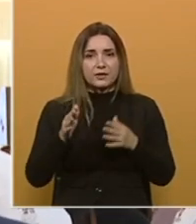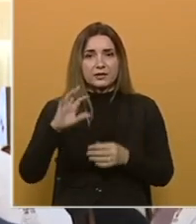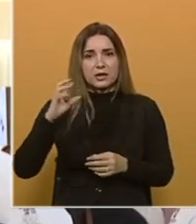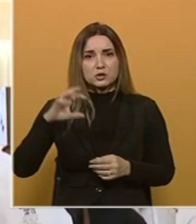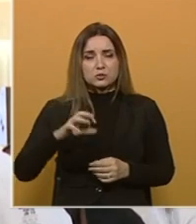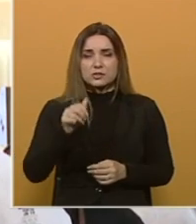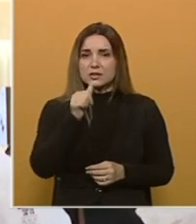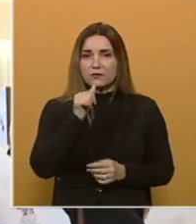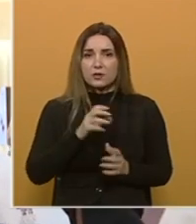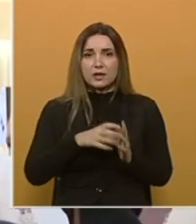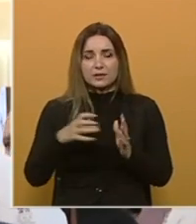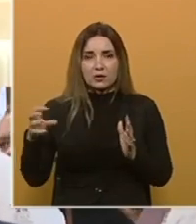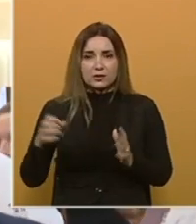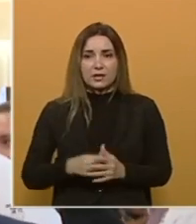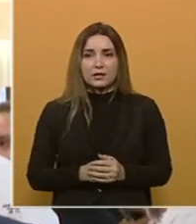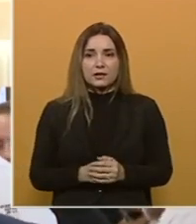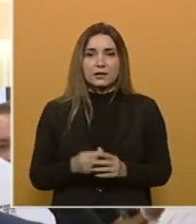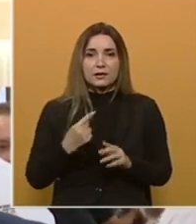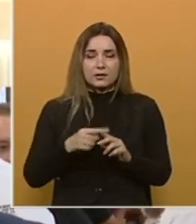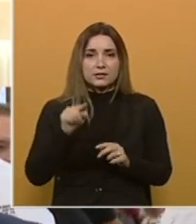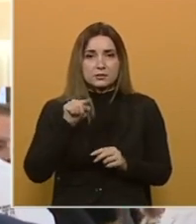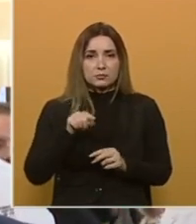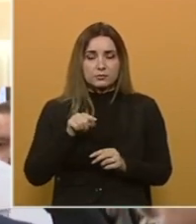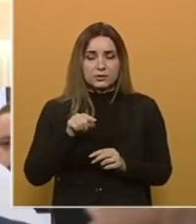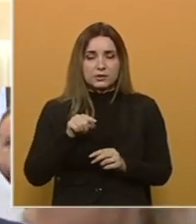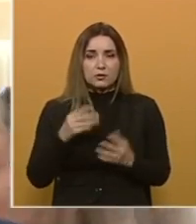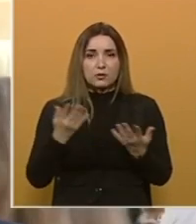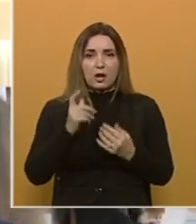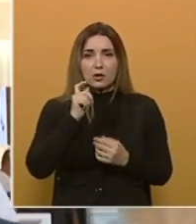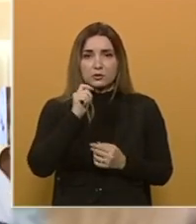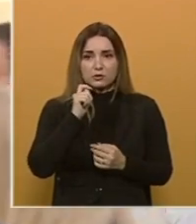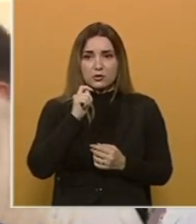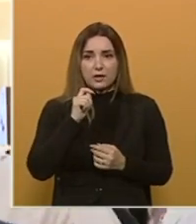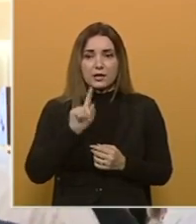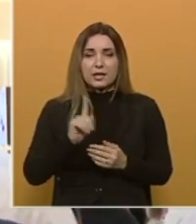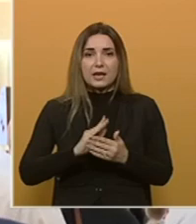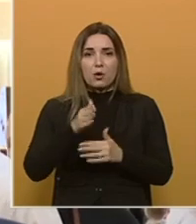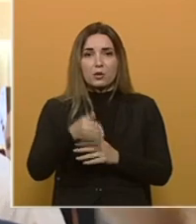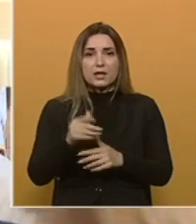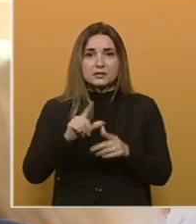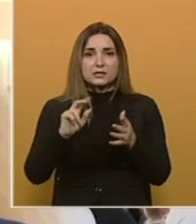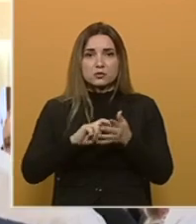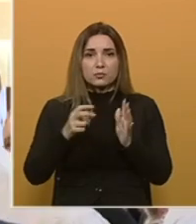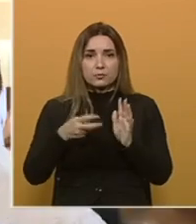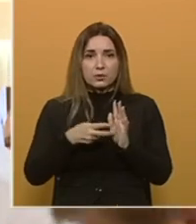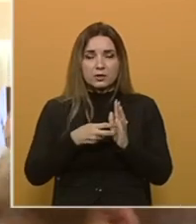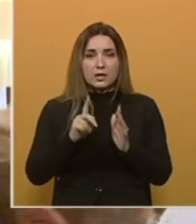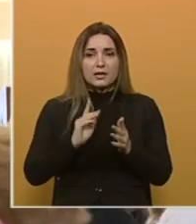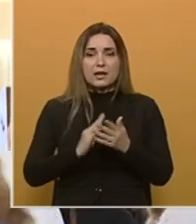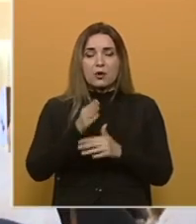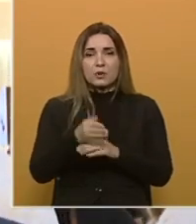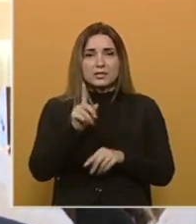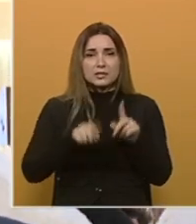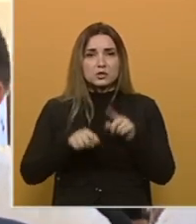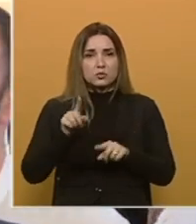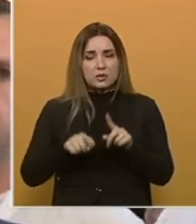sunce, voda i tako dalje. Zato kao čovek ne ulazeći u politikanstvo, ne ulazeći u neke,